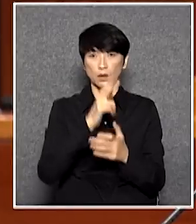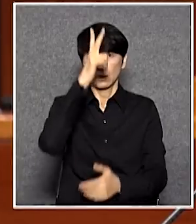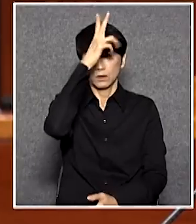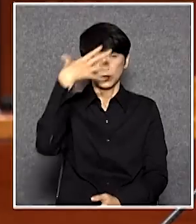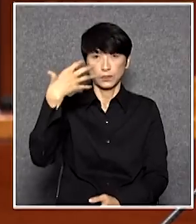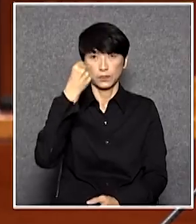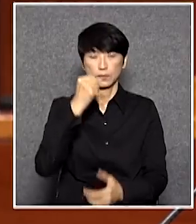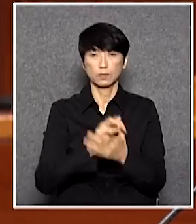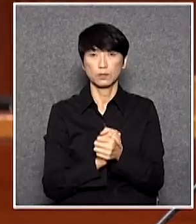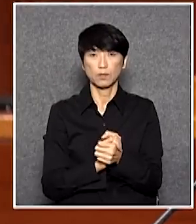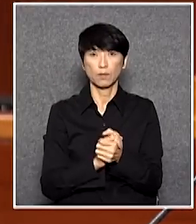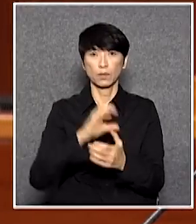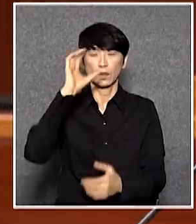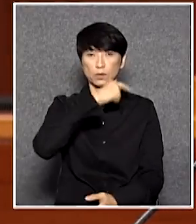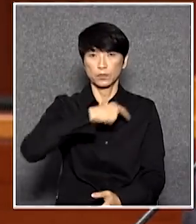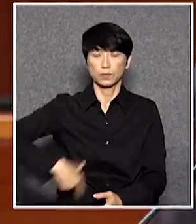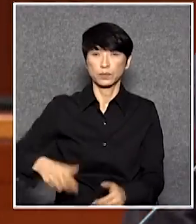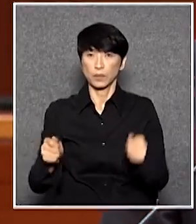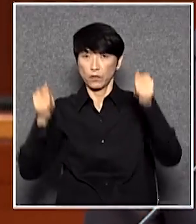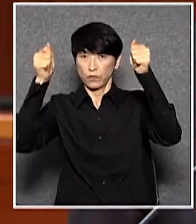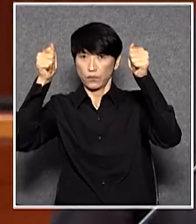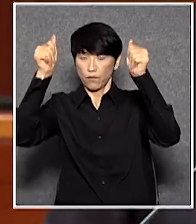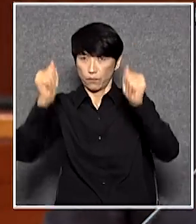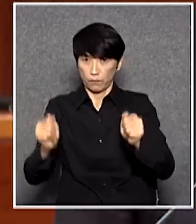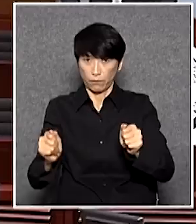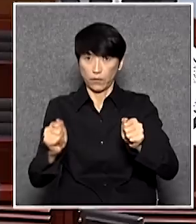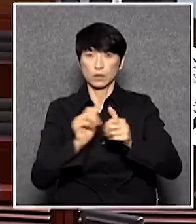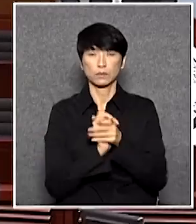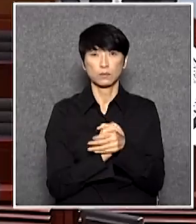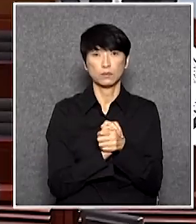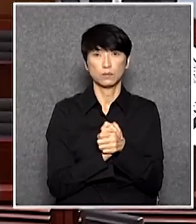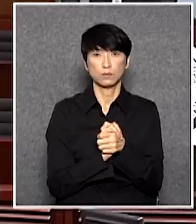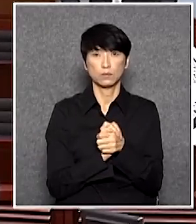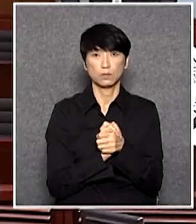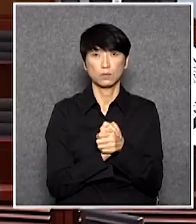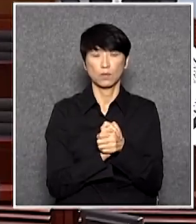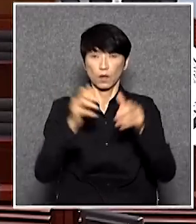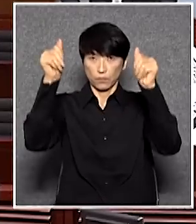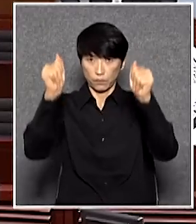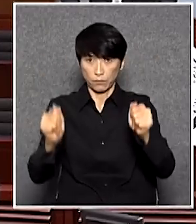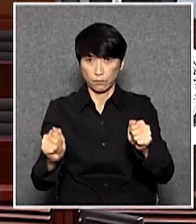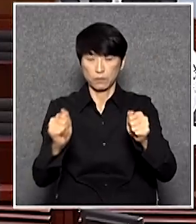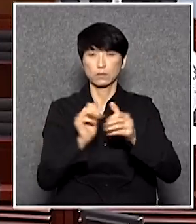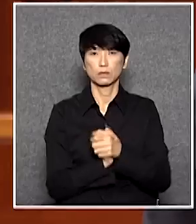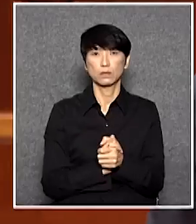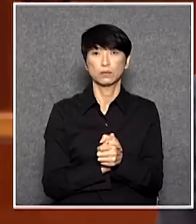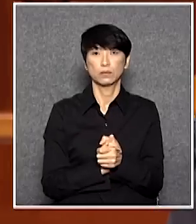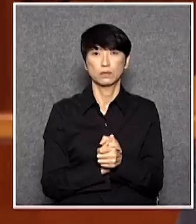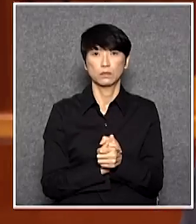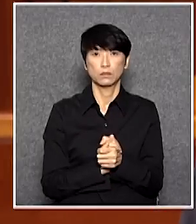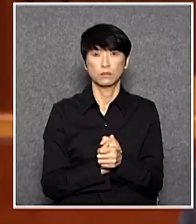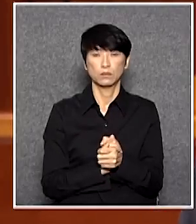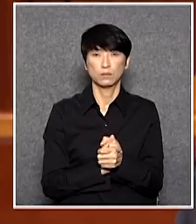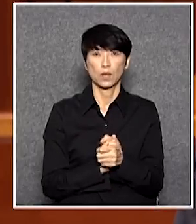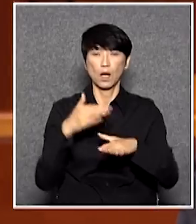陳偉業議員請你放下你那個你那邊的標牌陳員請你下你那個標語牌陳